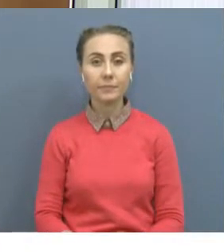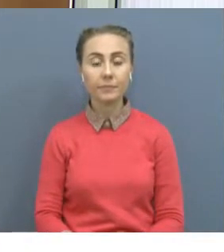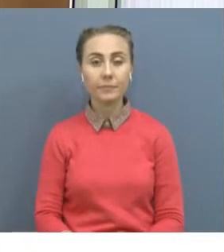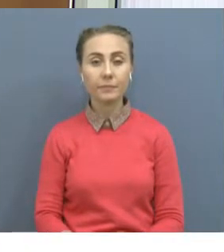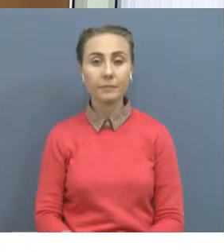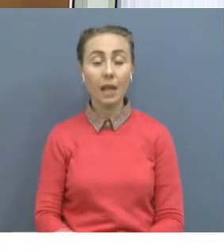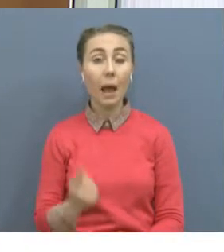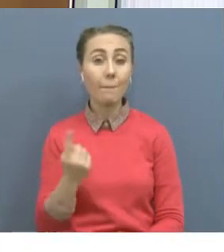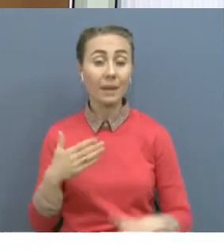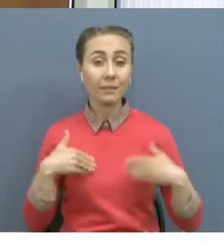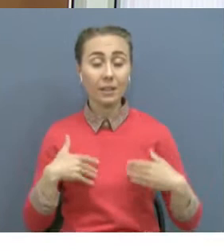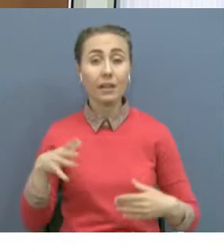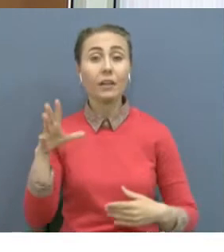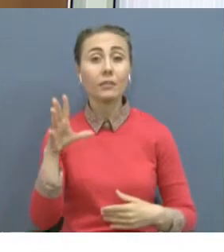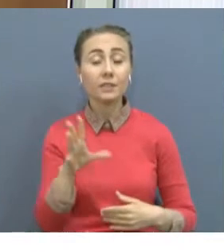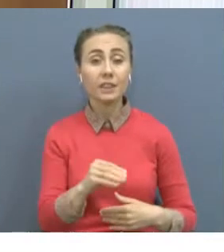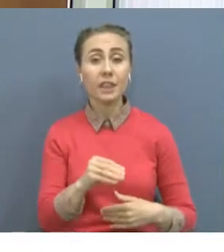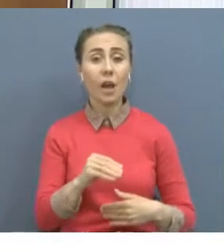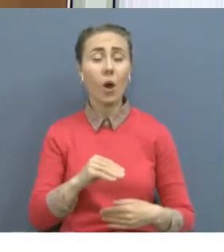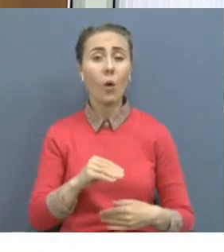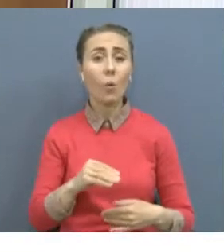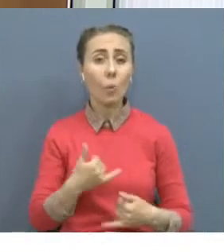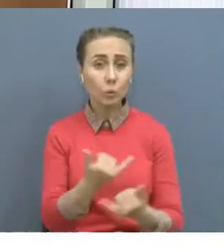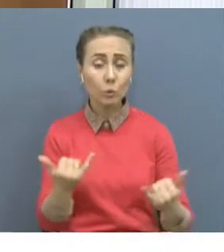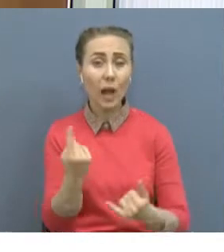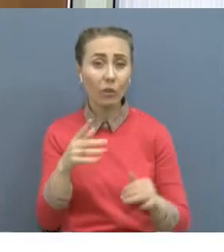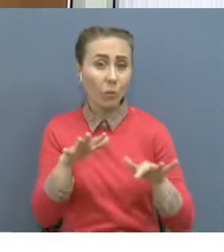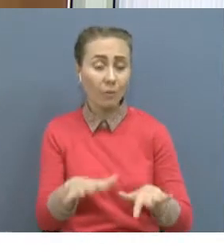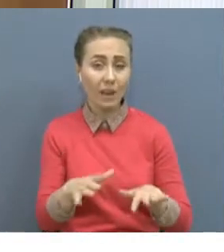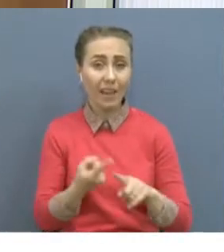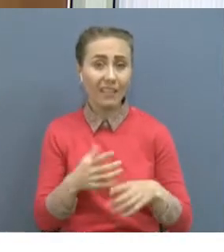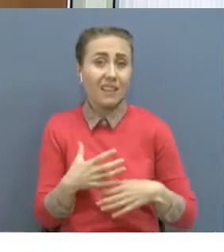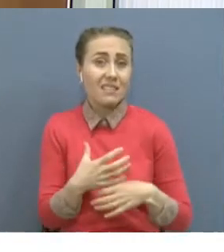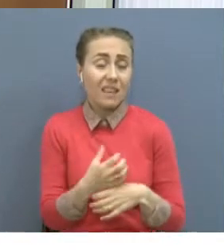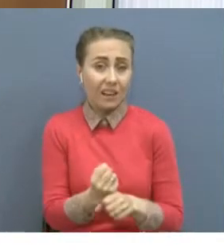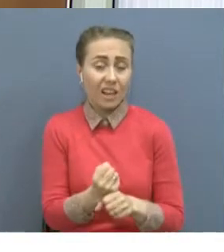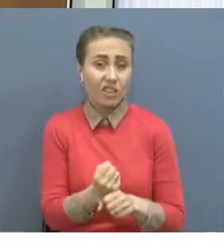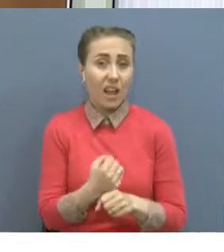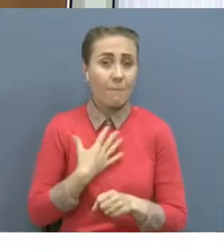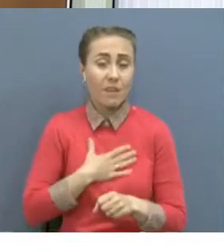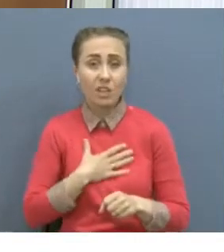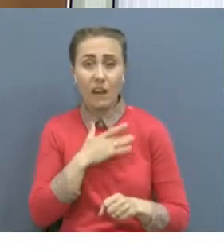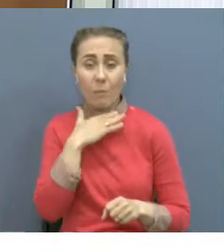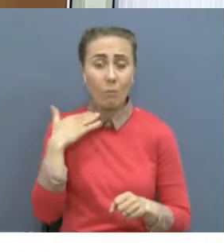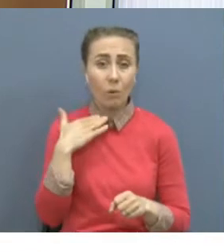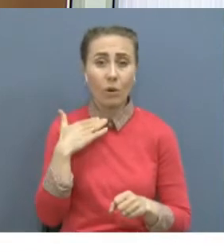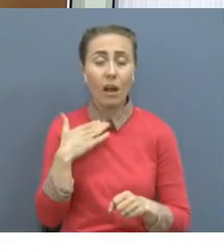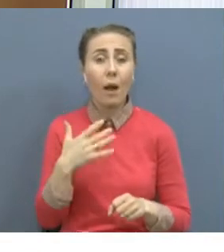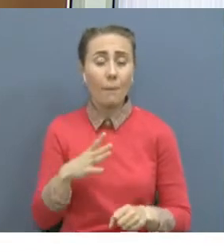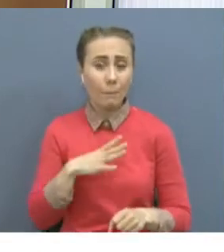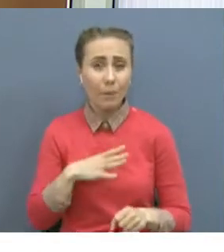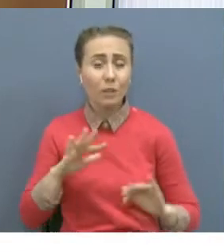Қалыққа бір жерден қызмет көрсетіп. Және екіншеден біз жаңаға жоғарды айтылғандай,